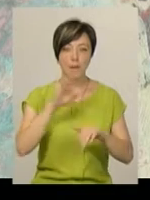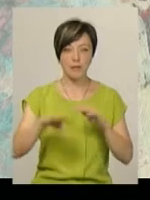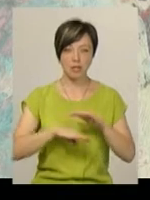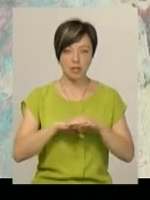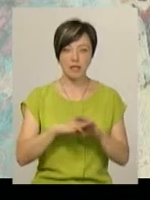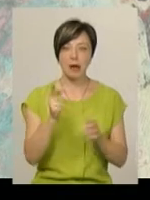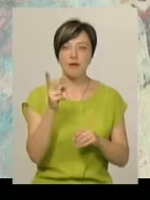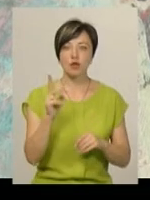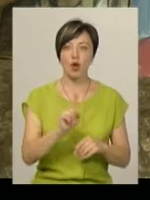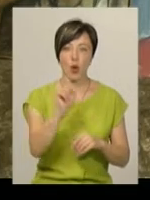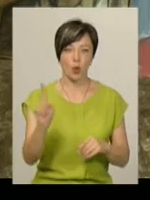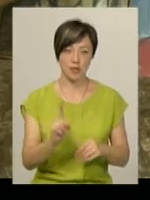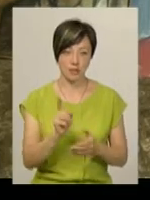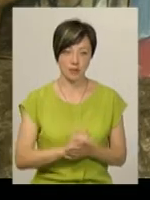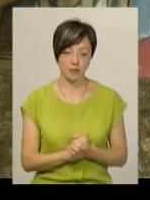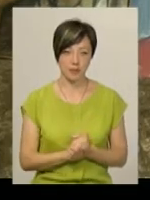написав за півтори години.